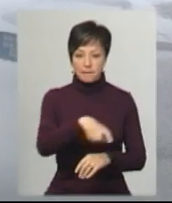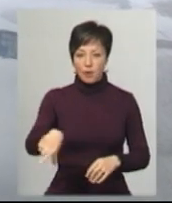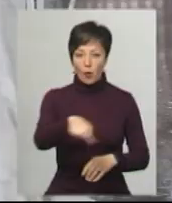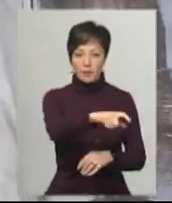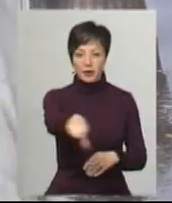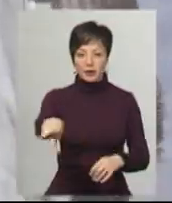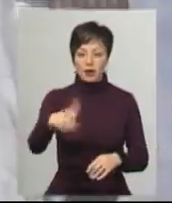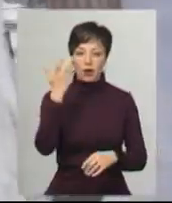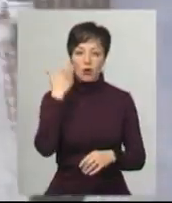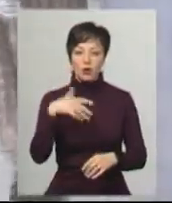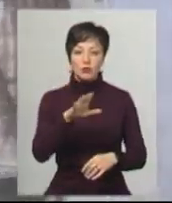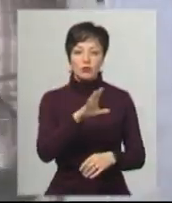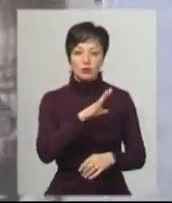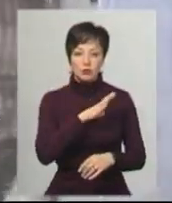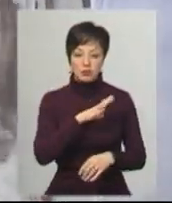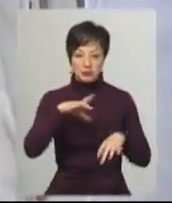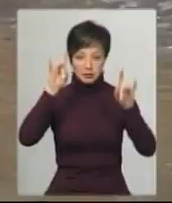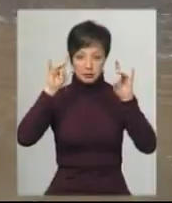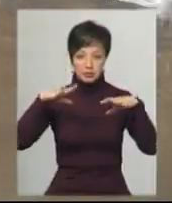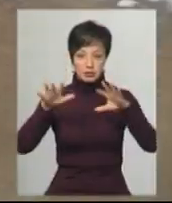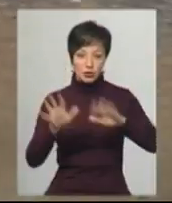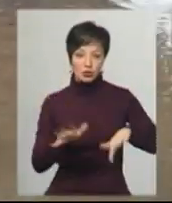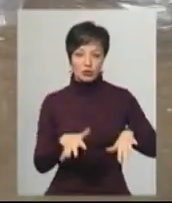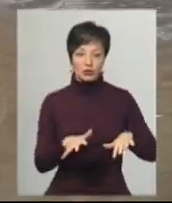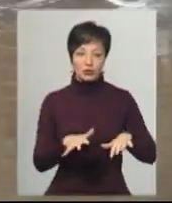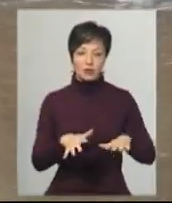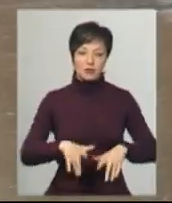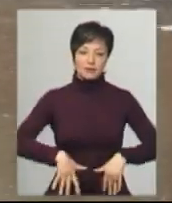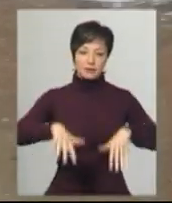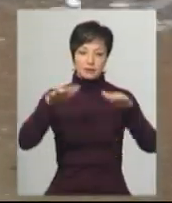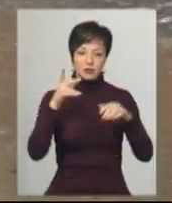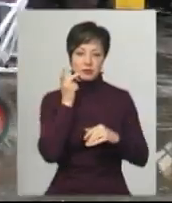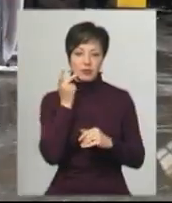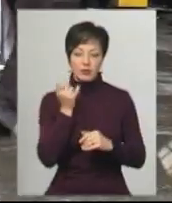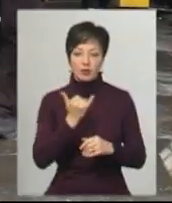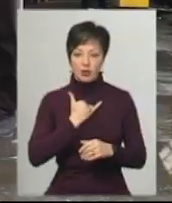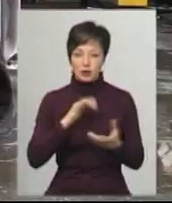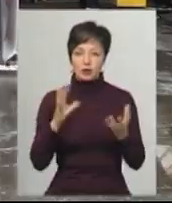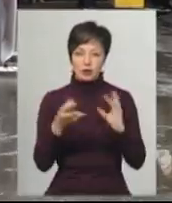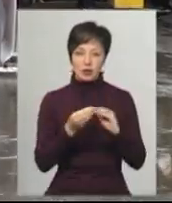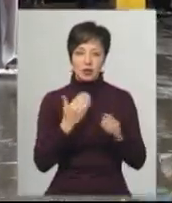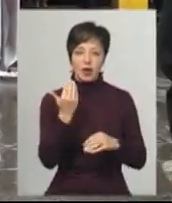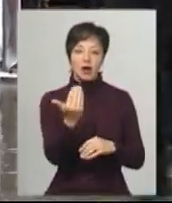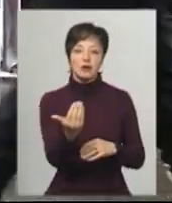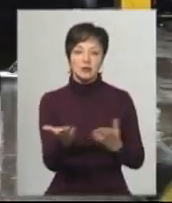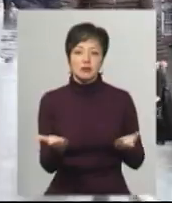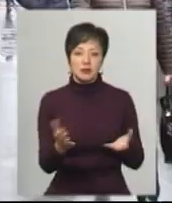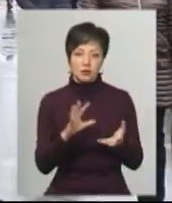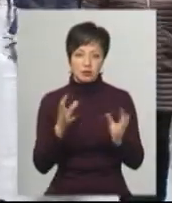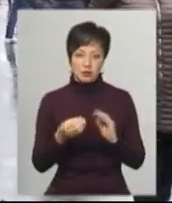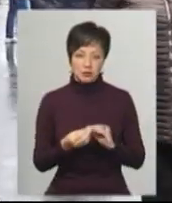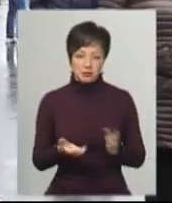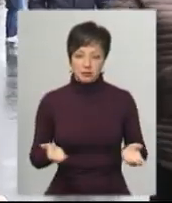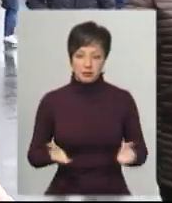Коли був раптовий дощ, повністю геологи були затоплені. З нашої сторони результат є, а стої, є результат? Немає.